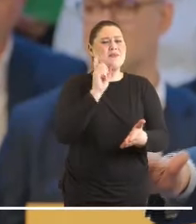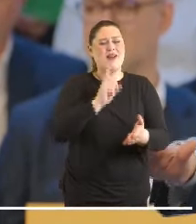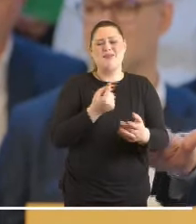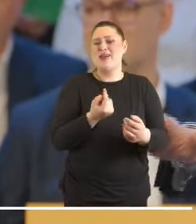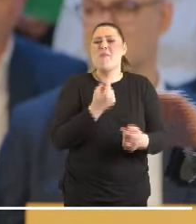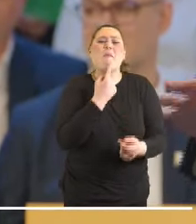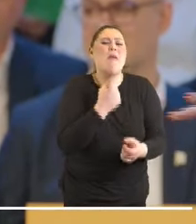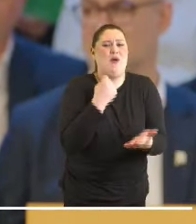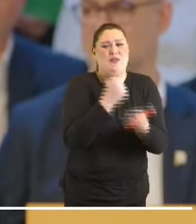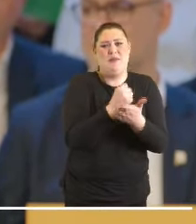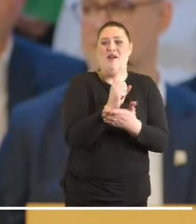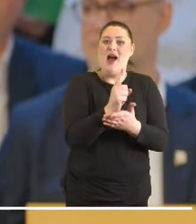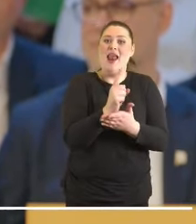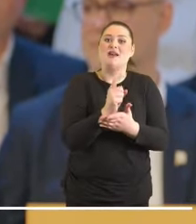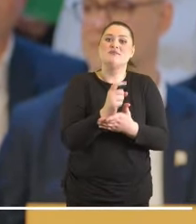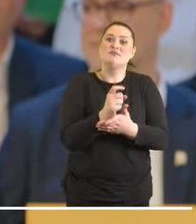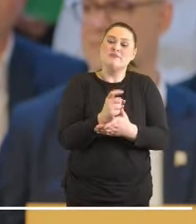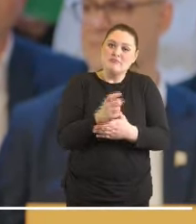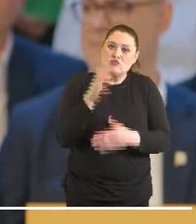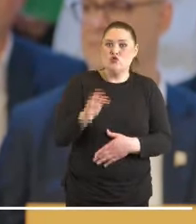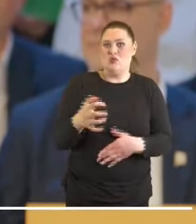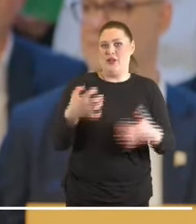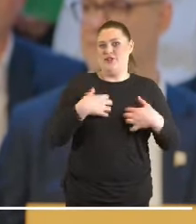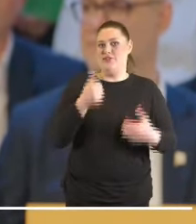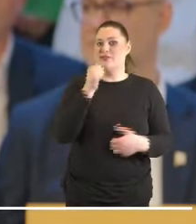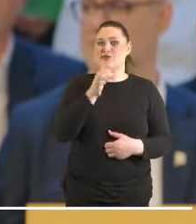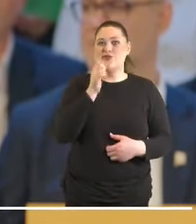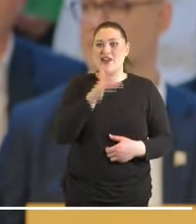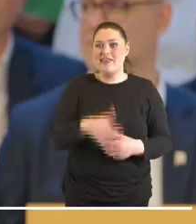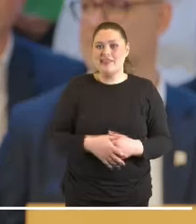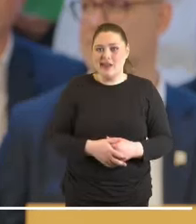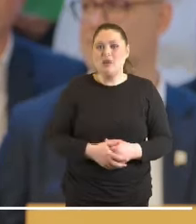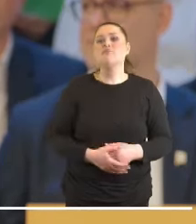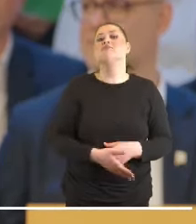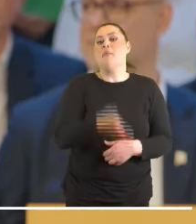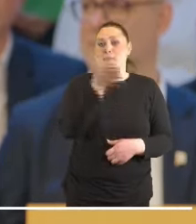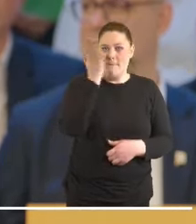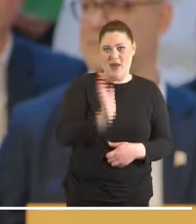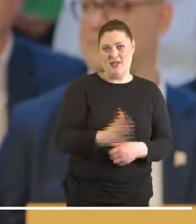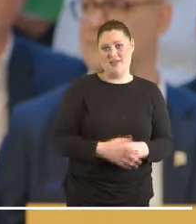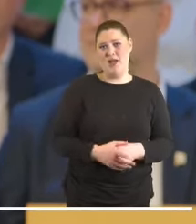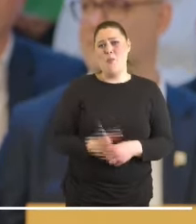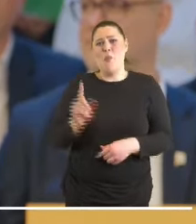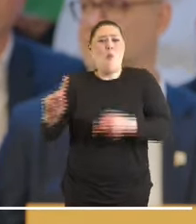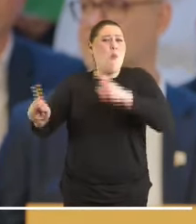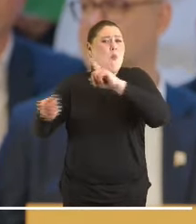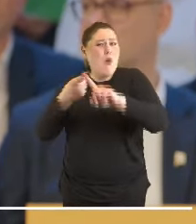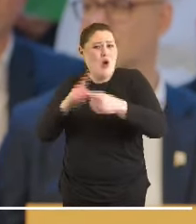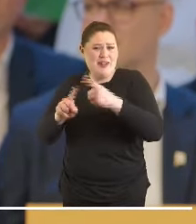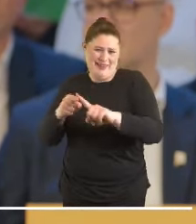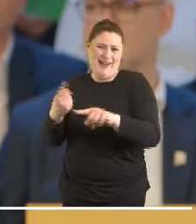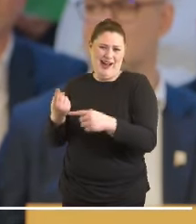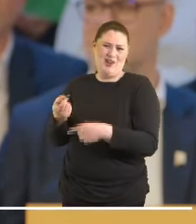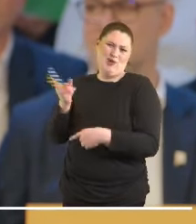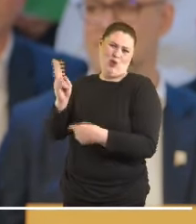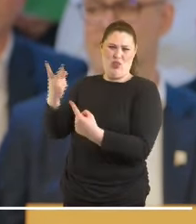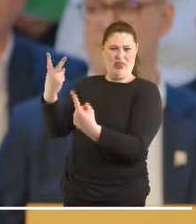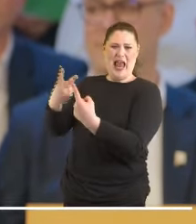spraw, na które czasami nie wystarcza czasu i energii zabijającym się między sobą politykom z telewizora.